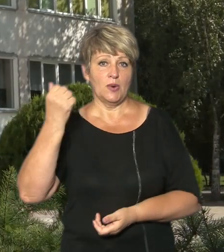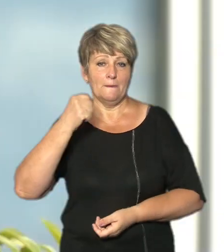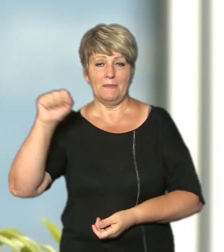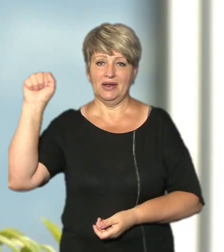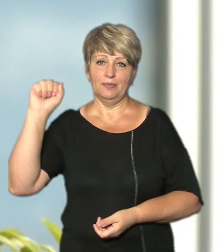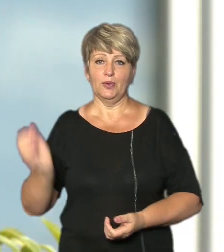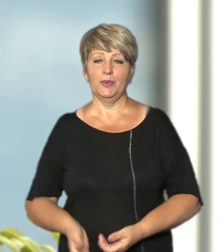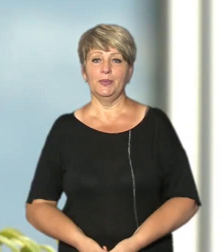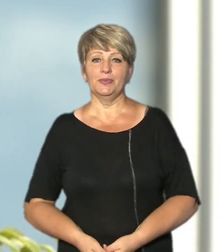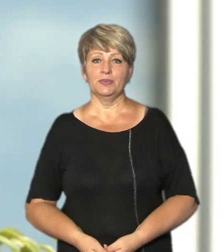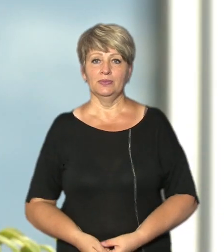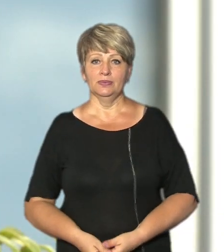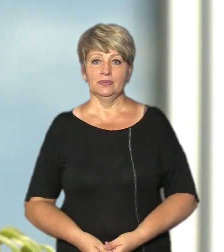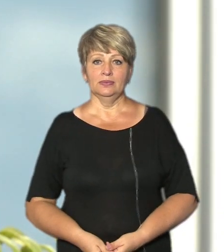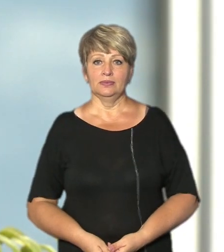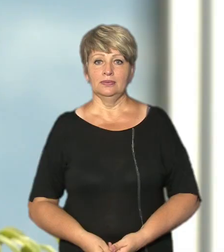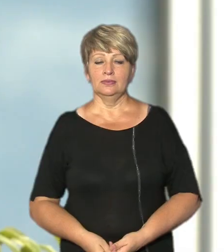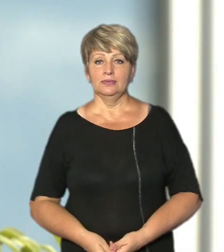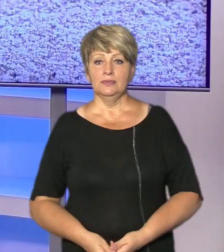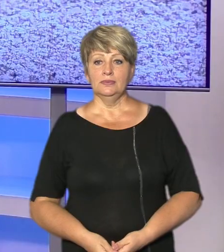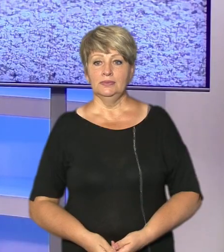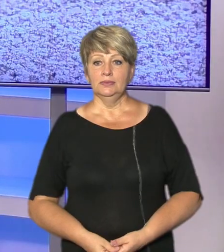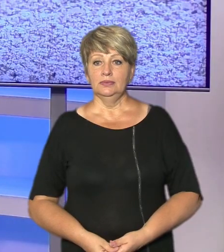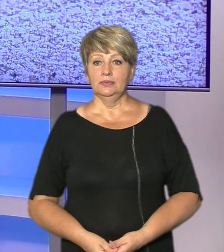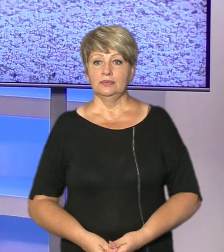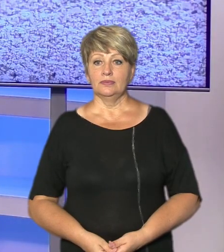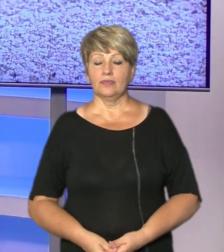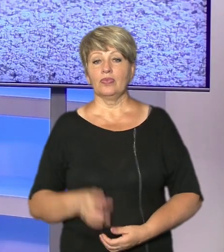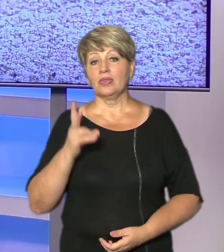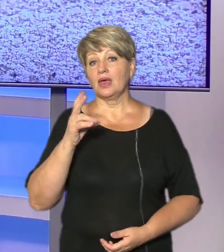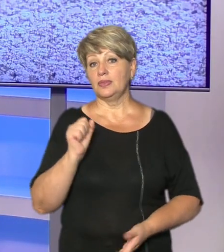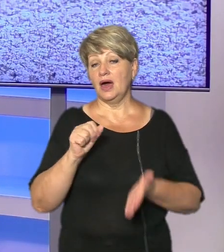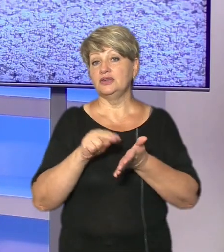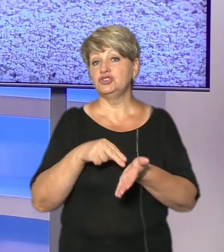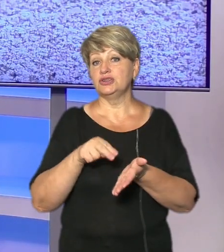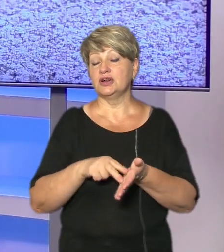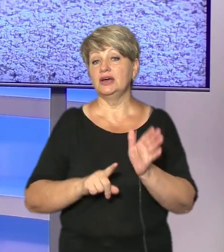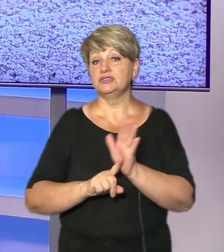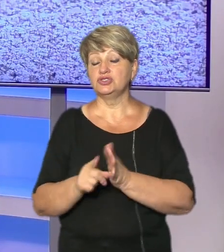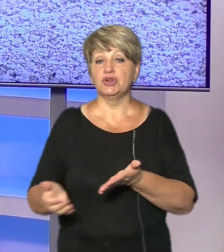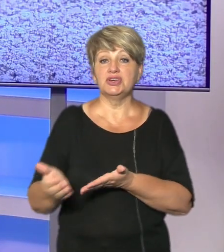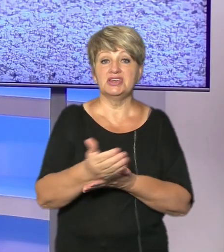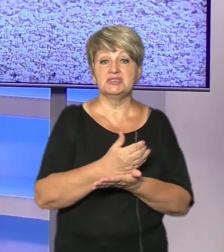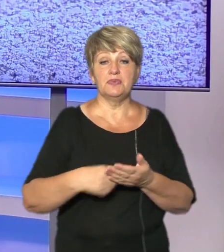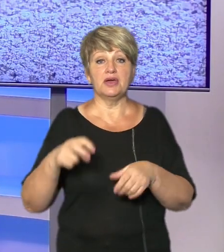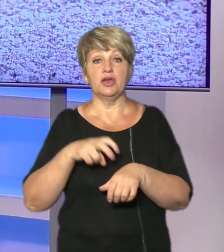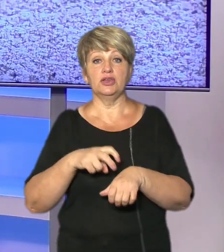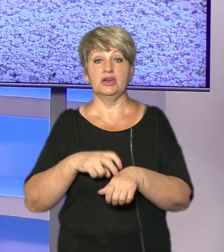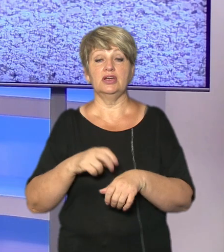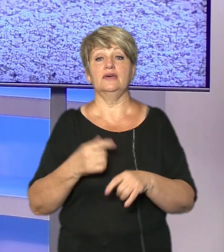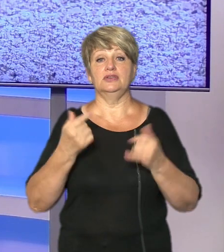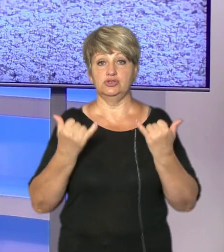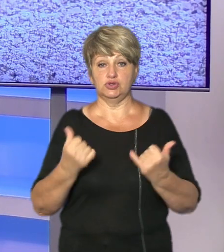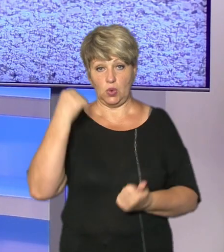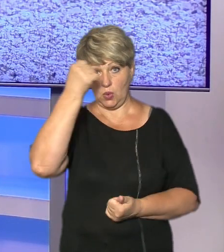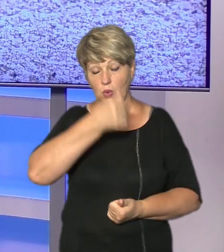Олег Кураш, новини на Суспільному, Черкаси На Черкащині розпочали збір гречки Цьогоріч її посіяли на тисячу